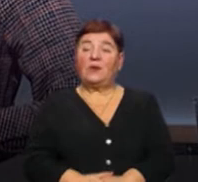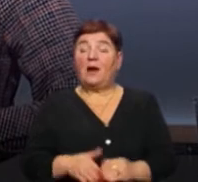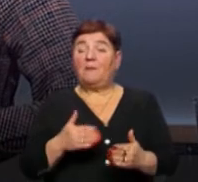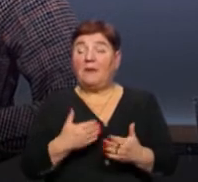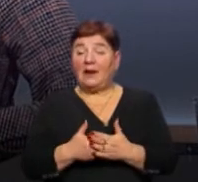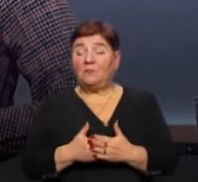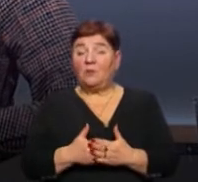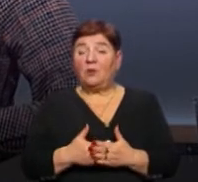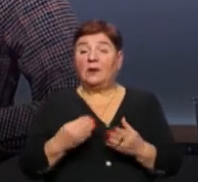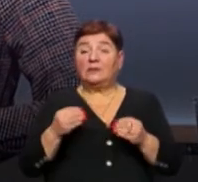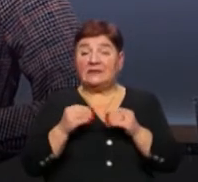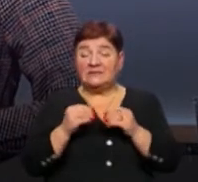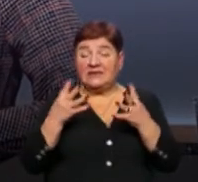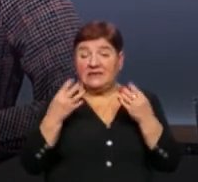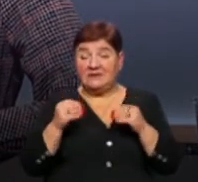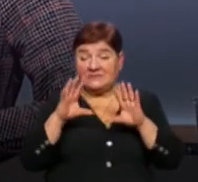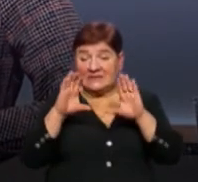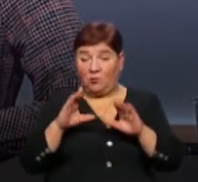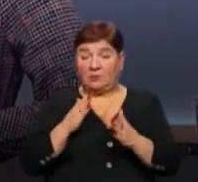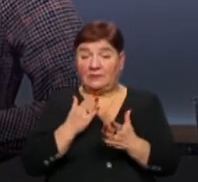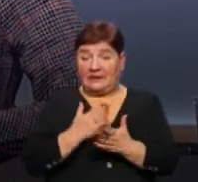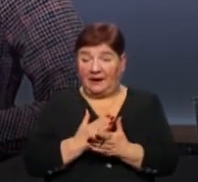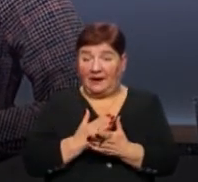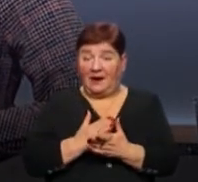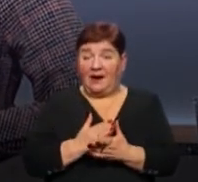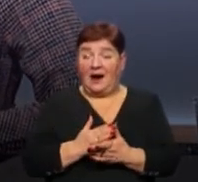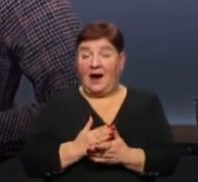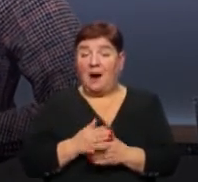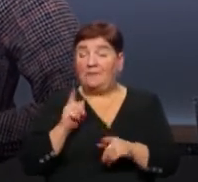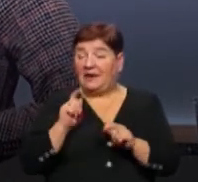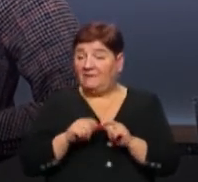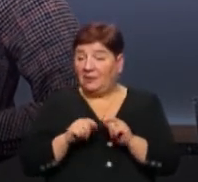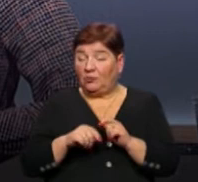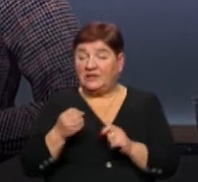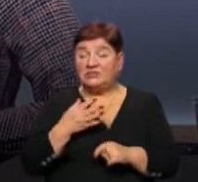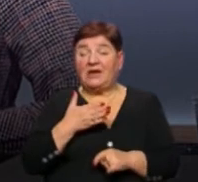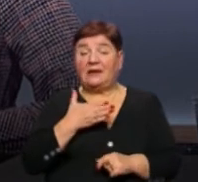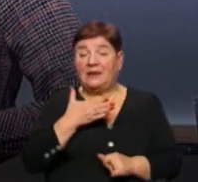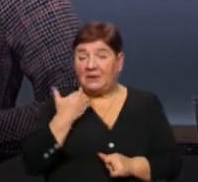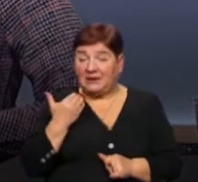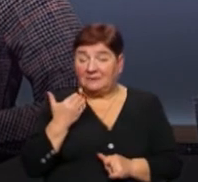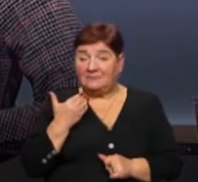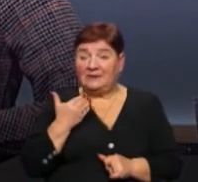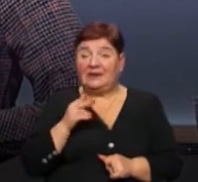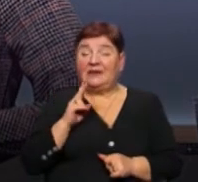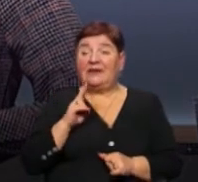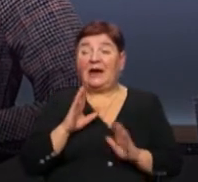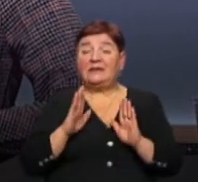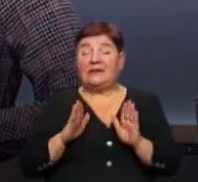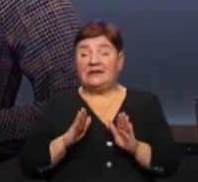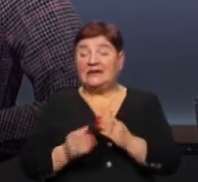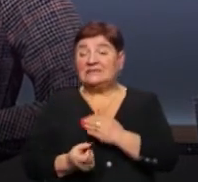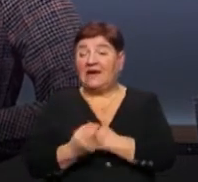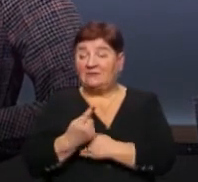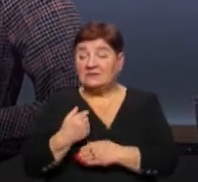Маємо вже 10 днів, як діє закон, а власне алгоритму перевірок ще немає. Як стільки вони з